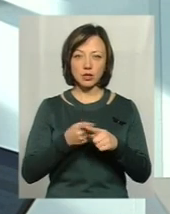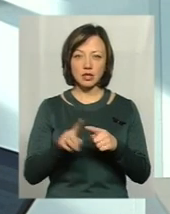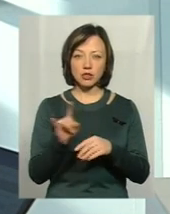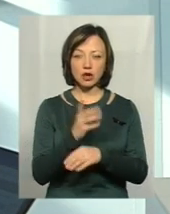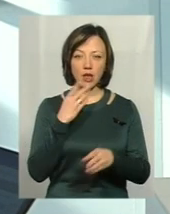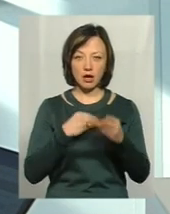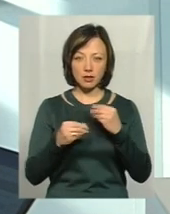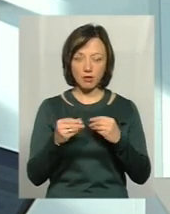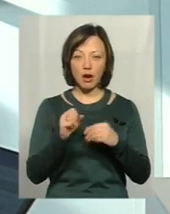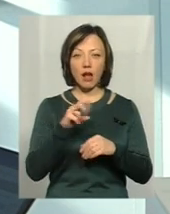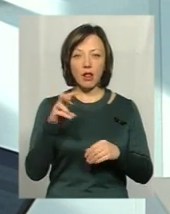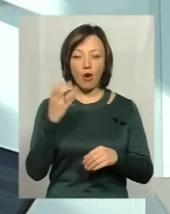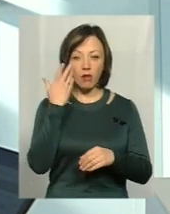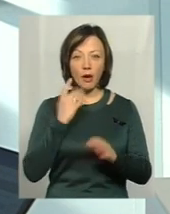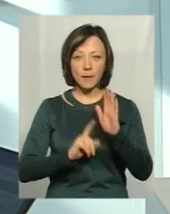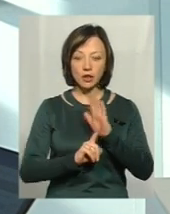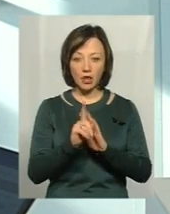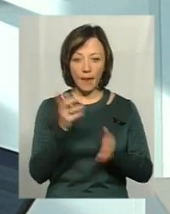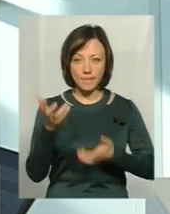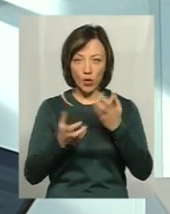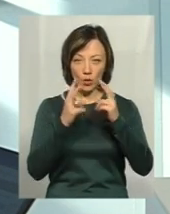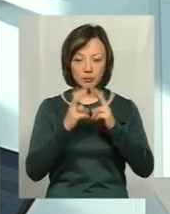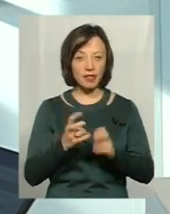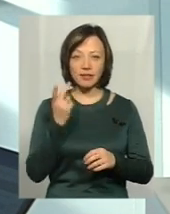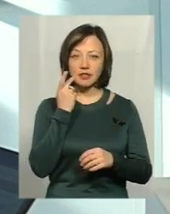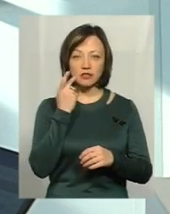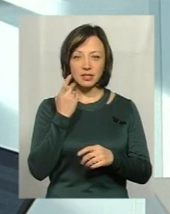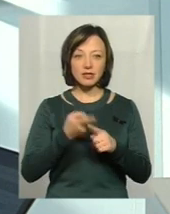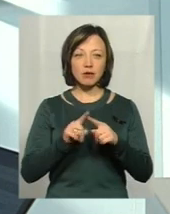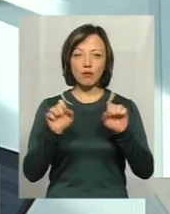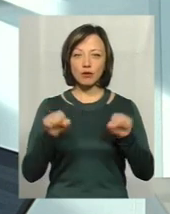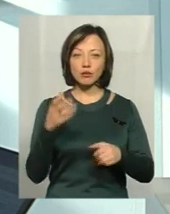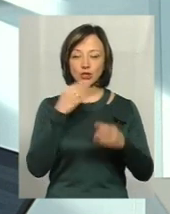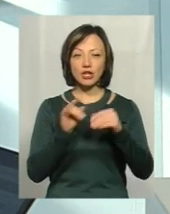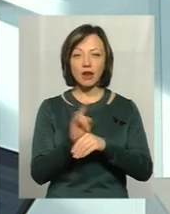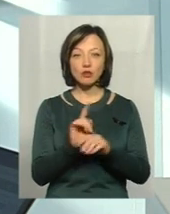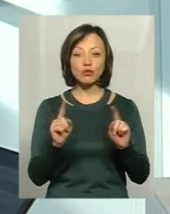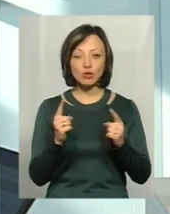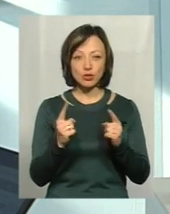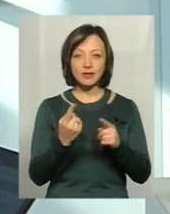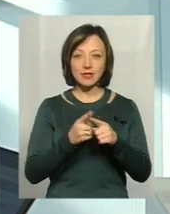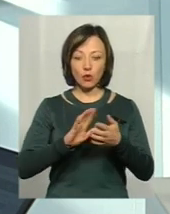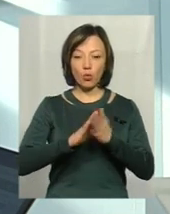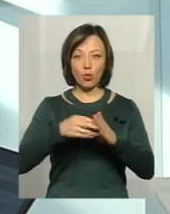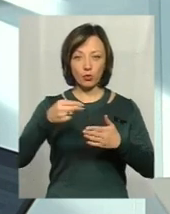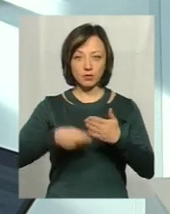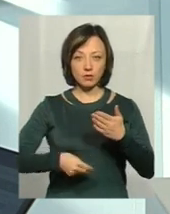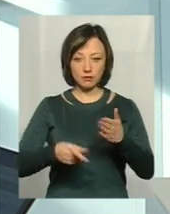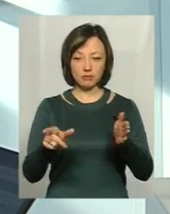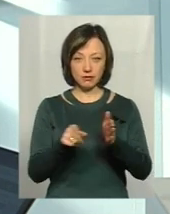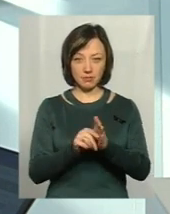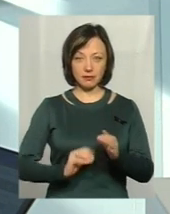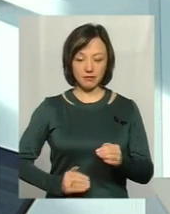шахрайство. Але коли починаємо розбиратися, не завжди воно може бути шахрайством, тому що десь у тій угоді, яку людина з фірми